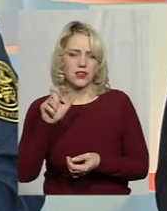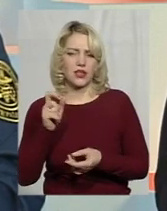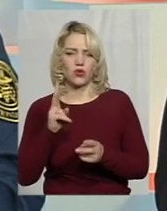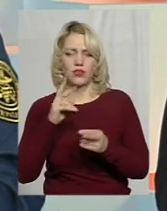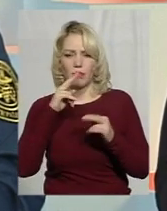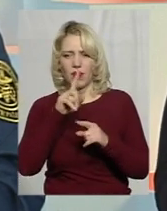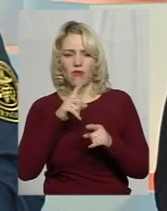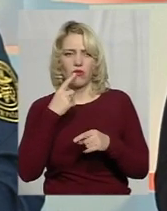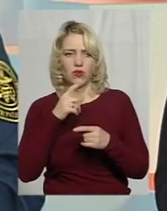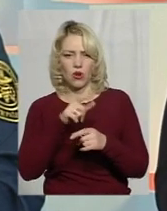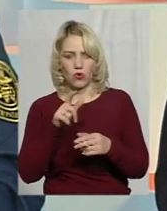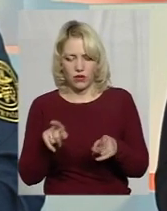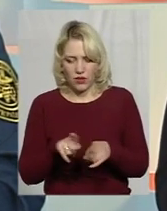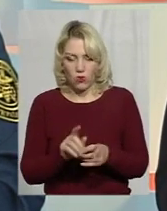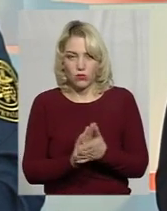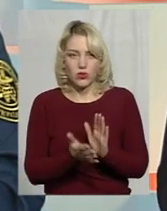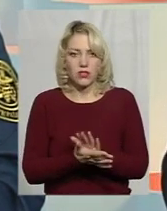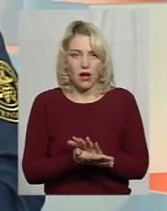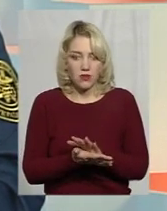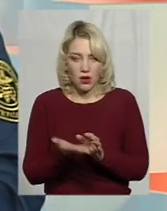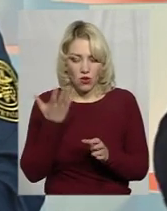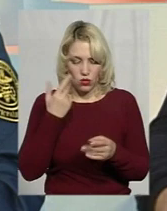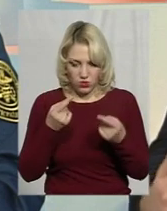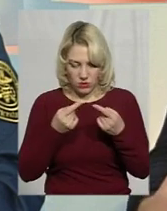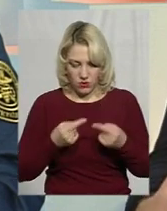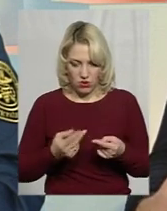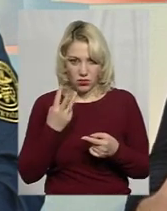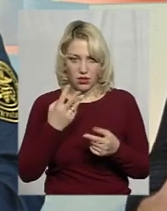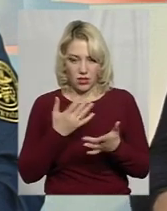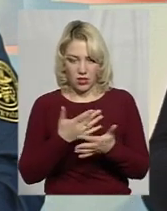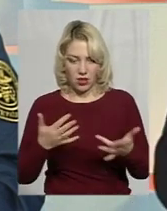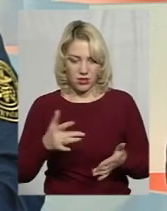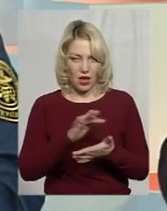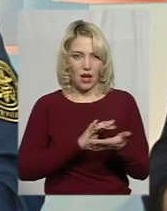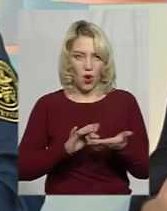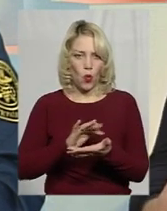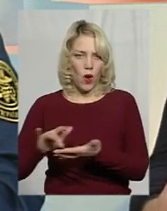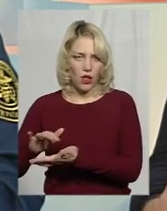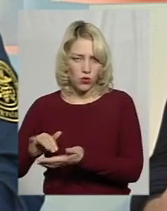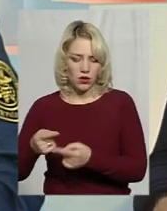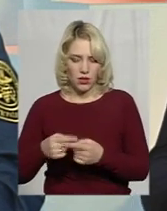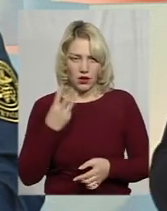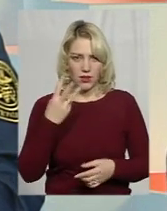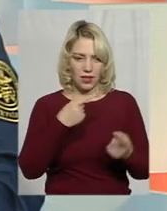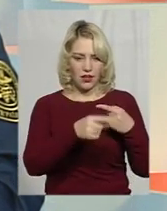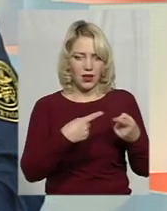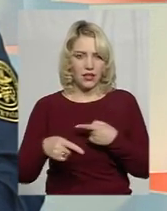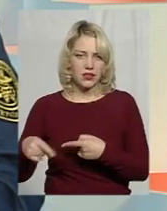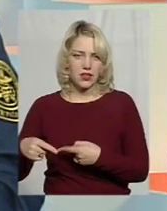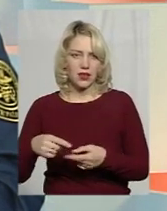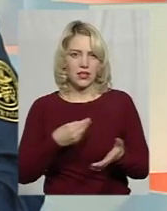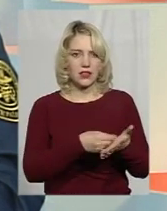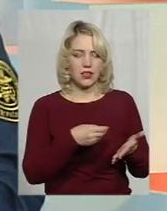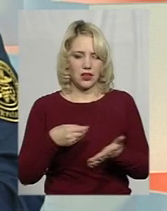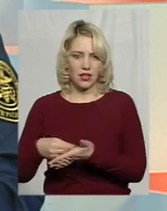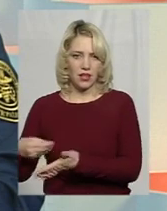в такому стані, вони, коли звіряють там три різних калькулятори, їм видає три різні ціни. З боку